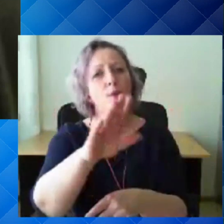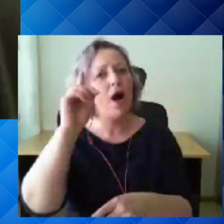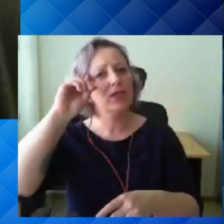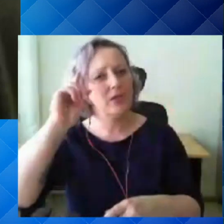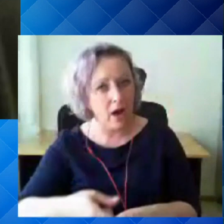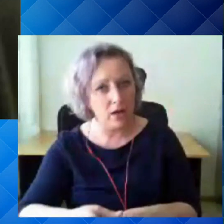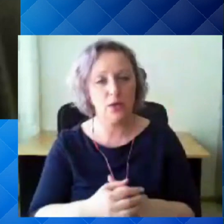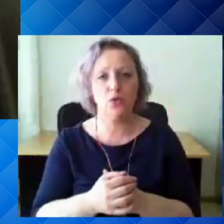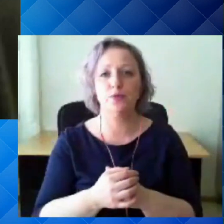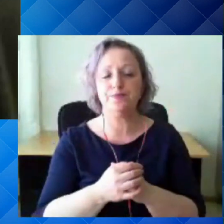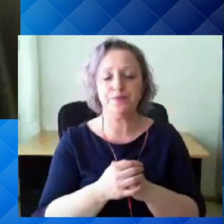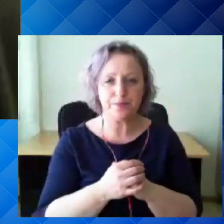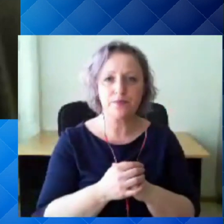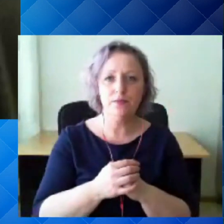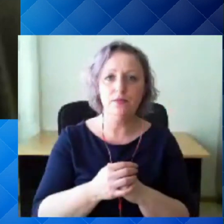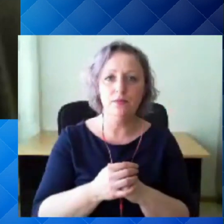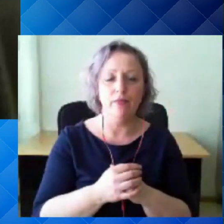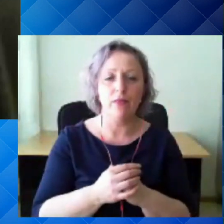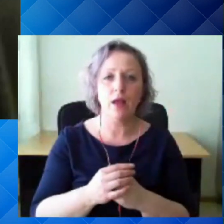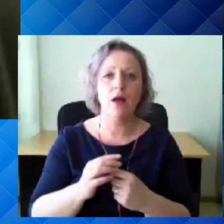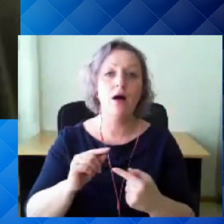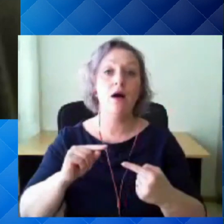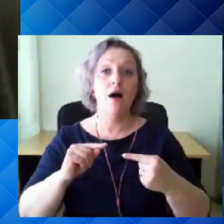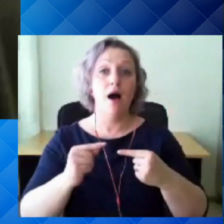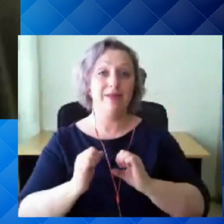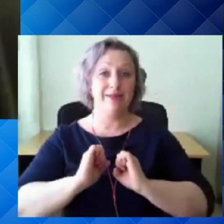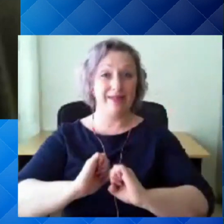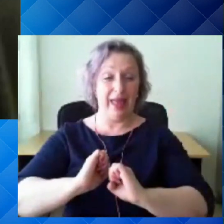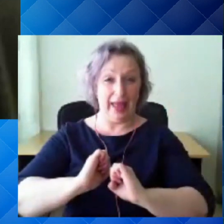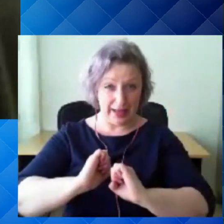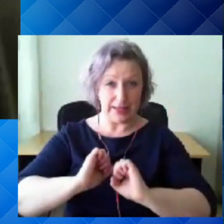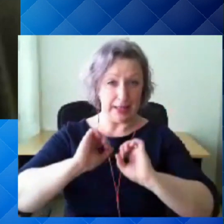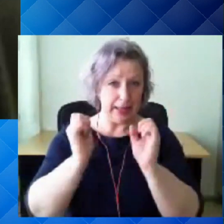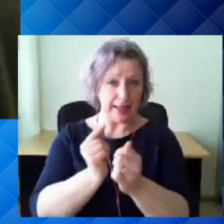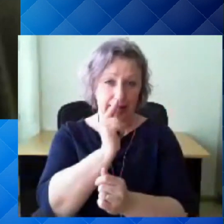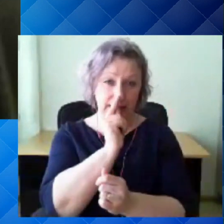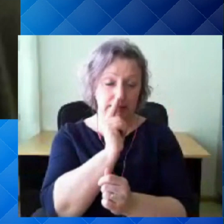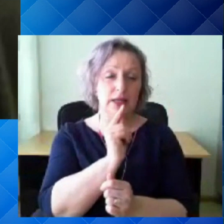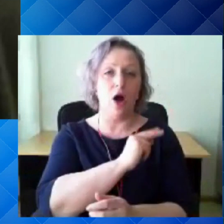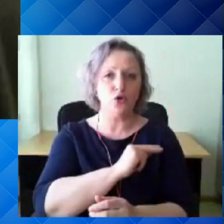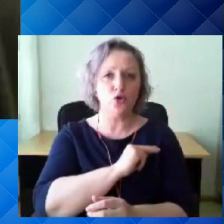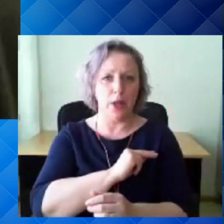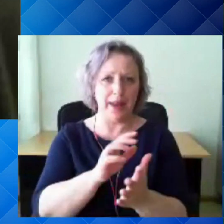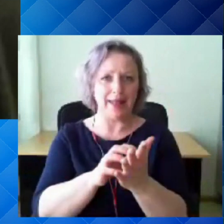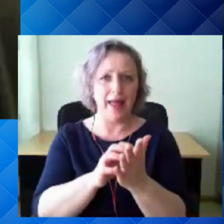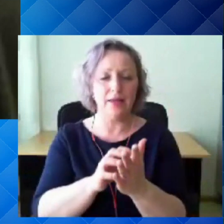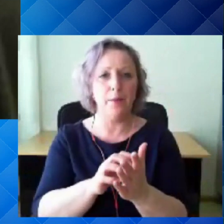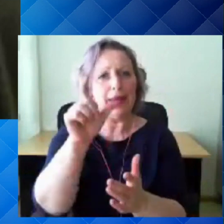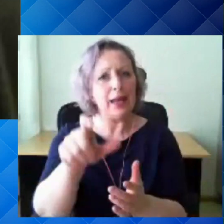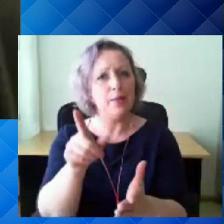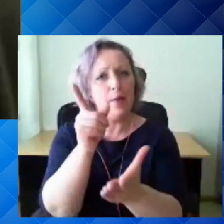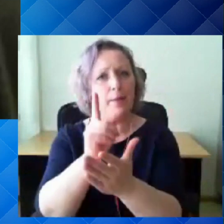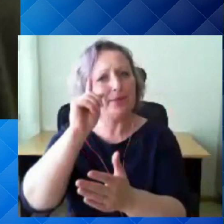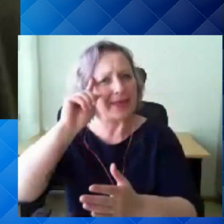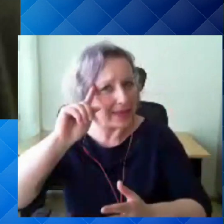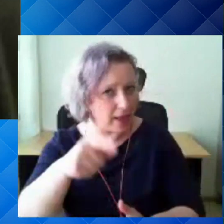antigeeni kiirtesti kasutamisel on vaja sellist head teadlikust, et ei tekiks seda ohtu, et